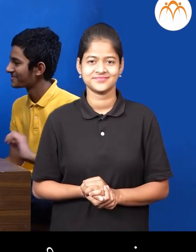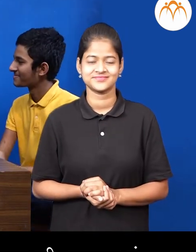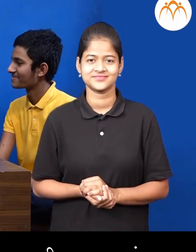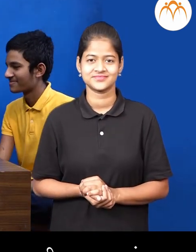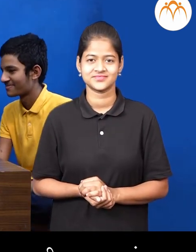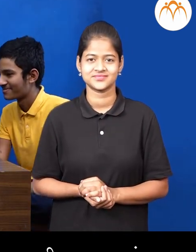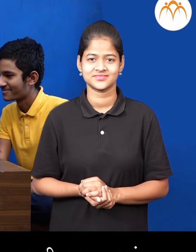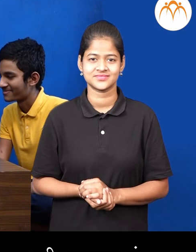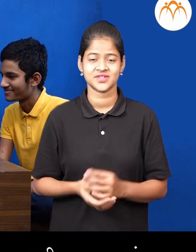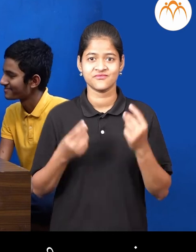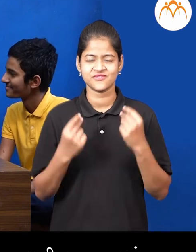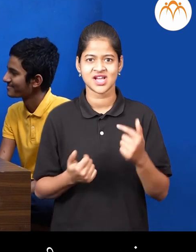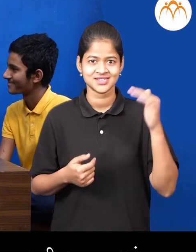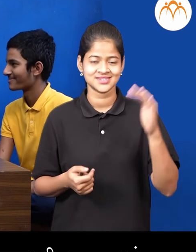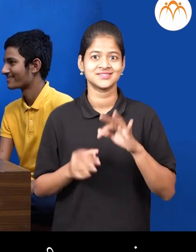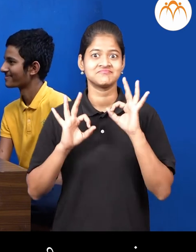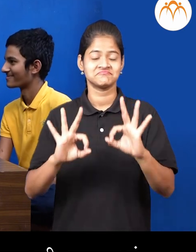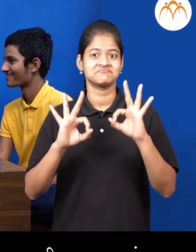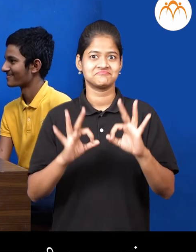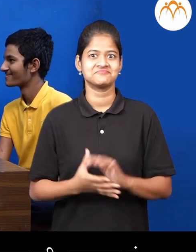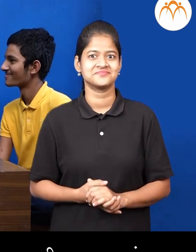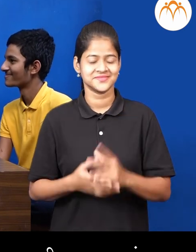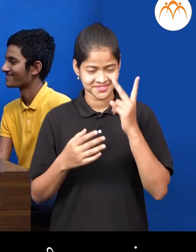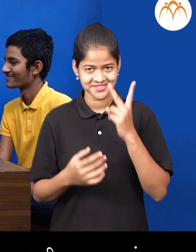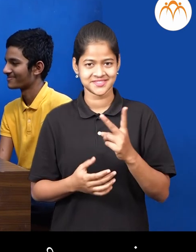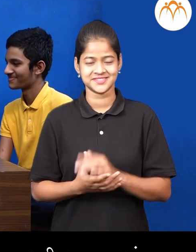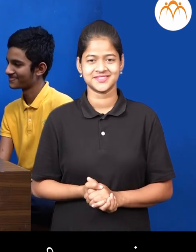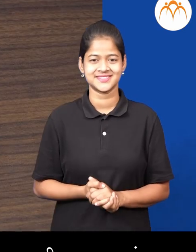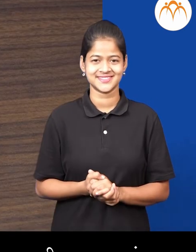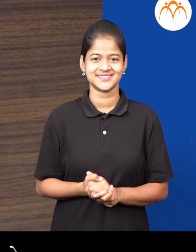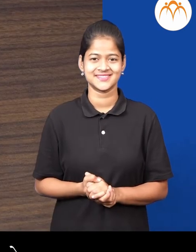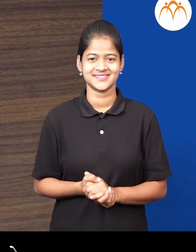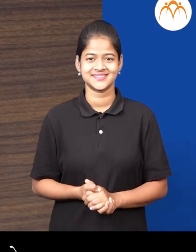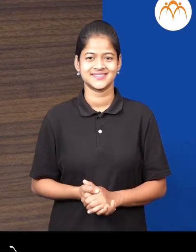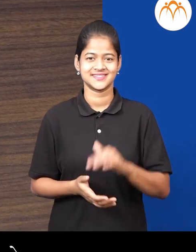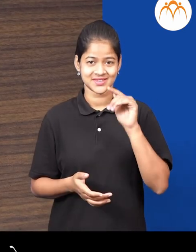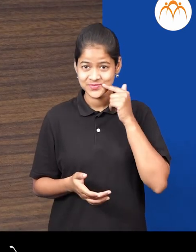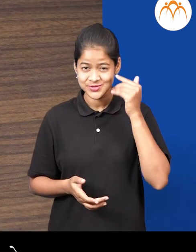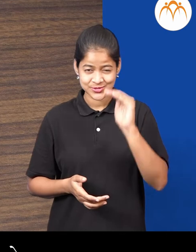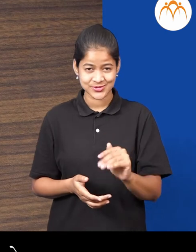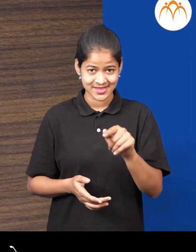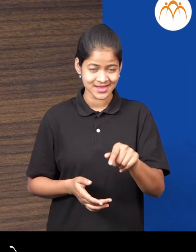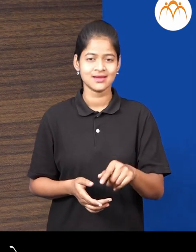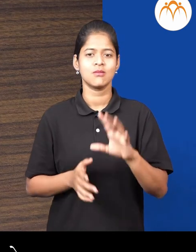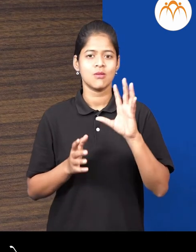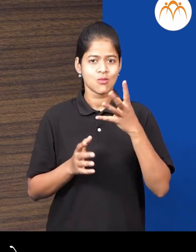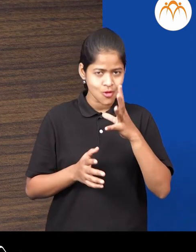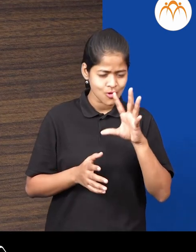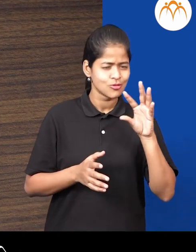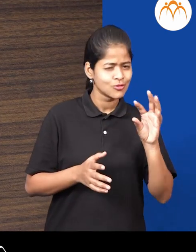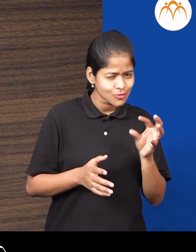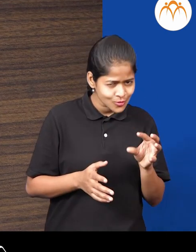अरे वा, दोगान निहीं दी पटकन वस्तु अंडलेत की, बगुया था? राघौनी दोन चेंडु अंडलेत,